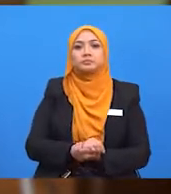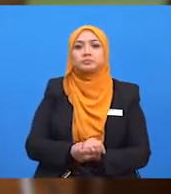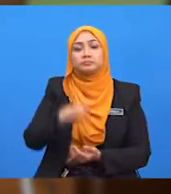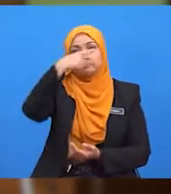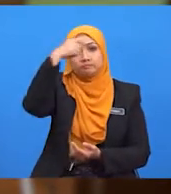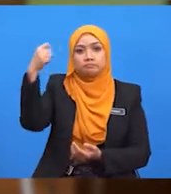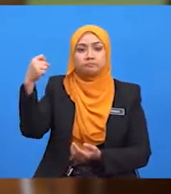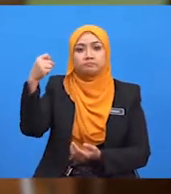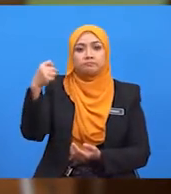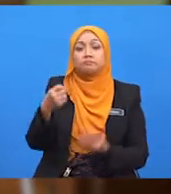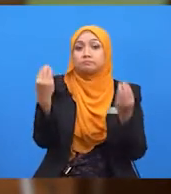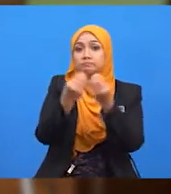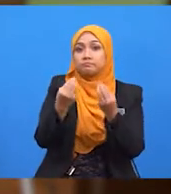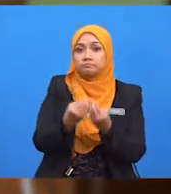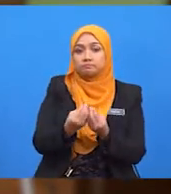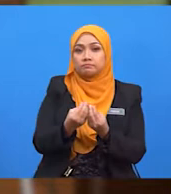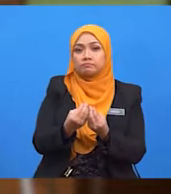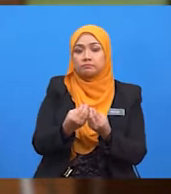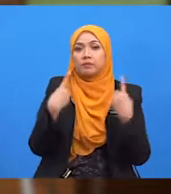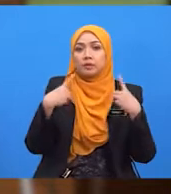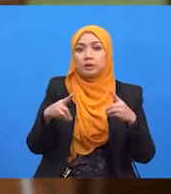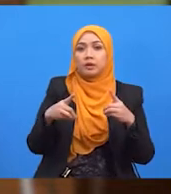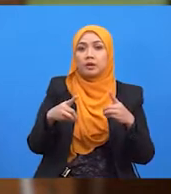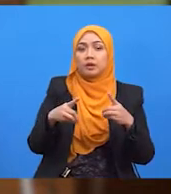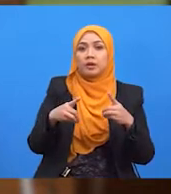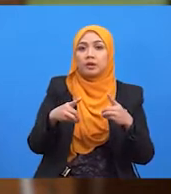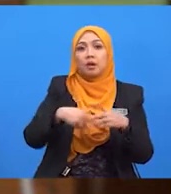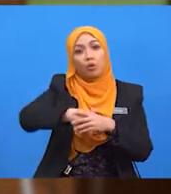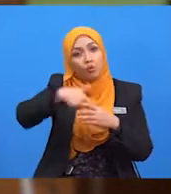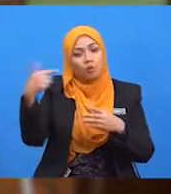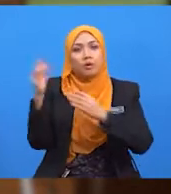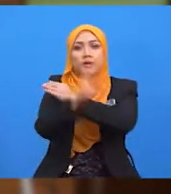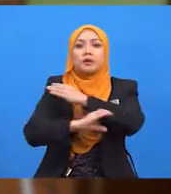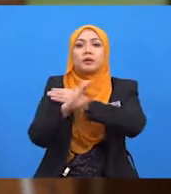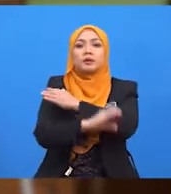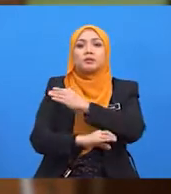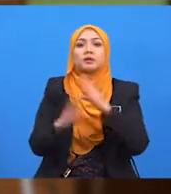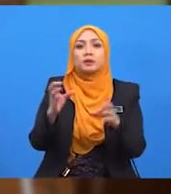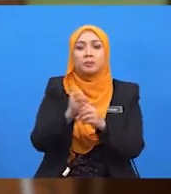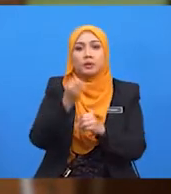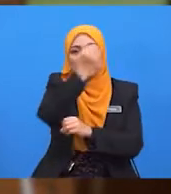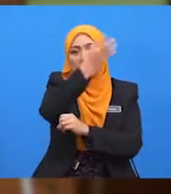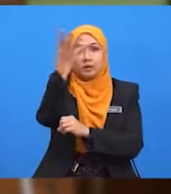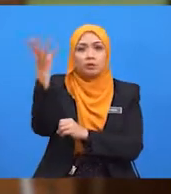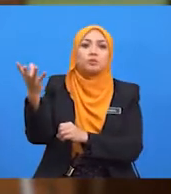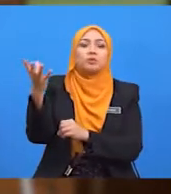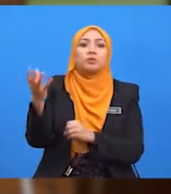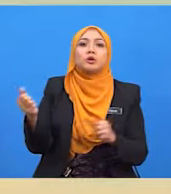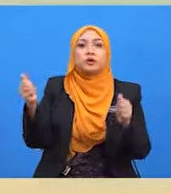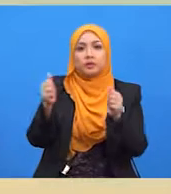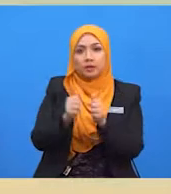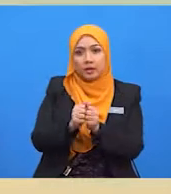kesan terif selepas perdagangan antarabangsa dapat diterangkan dengan bantuan kelup.